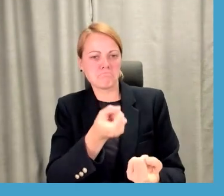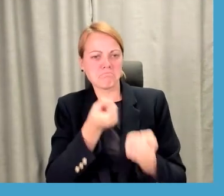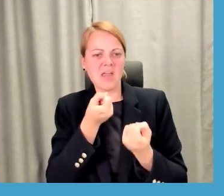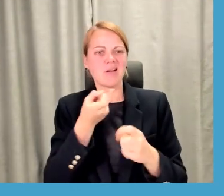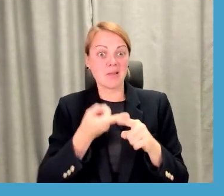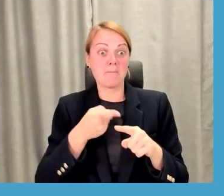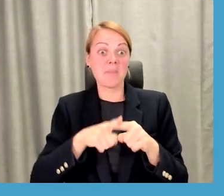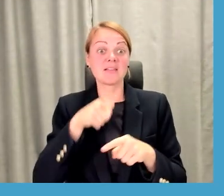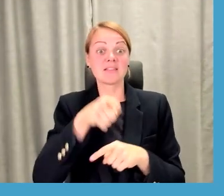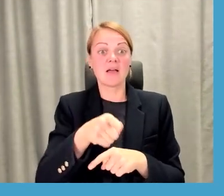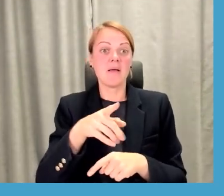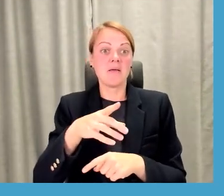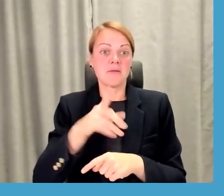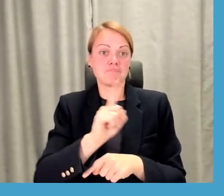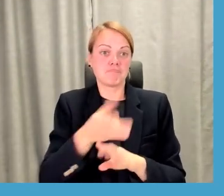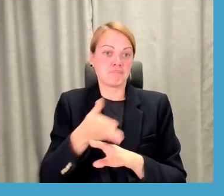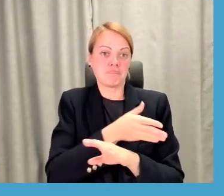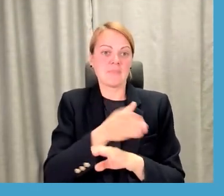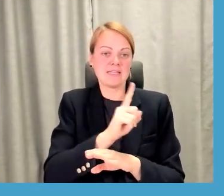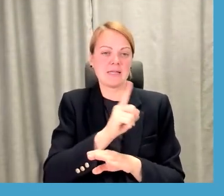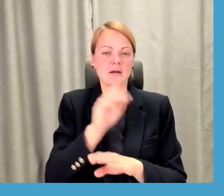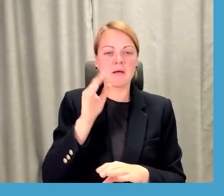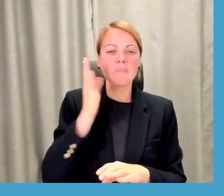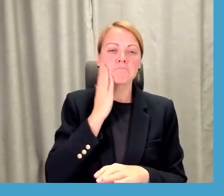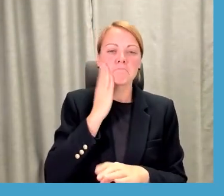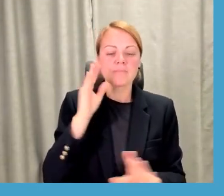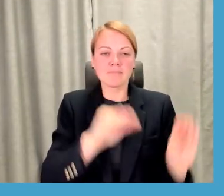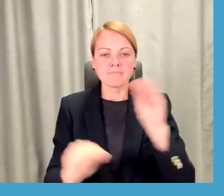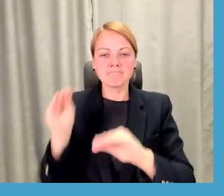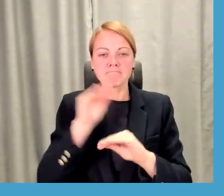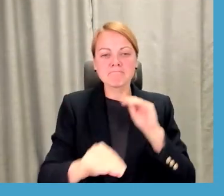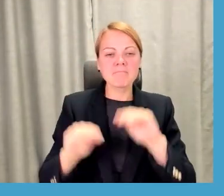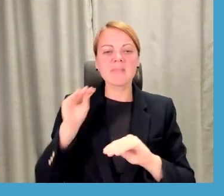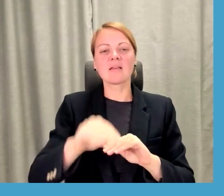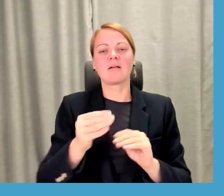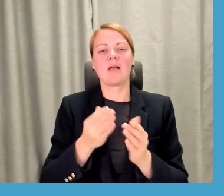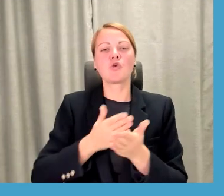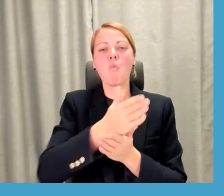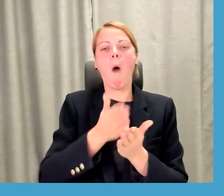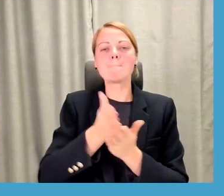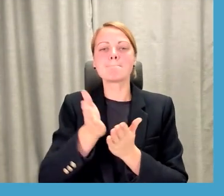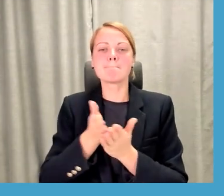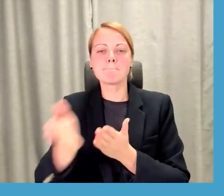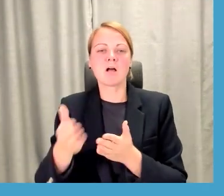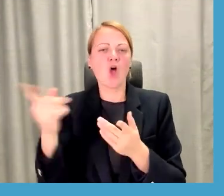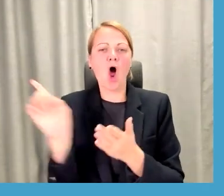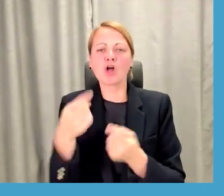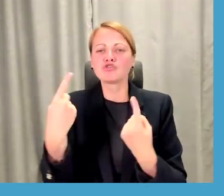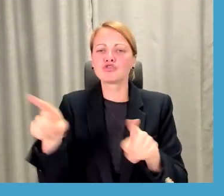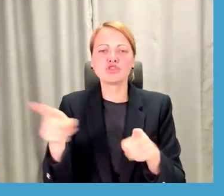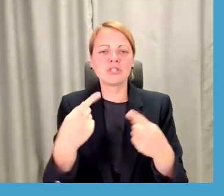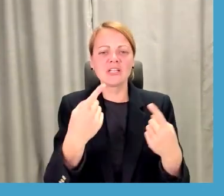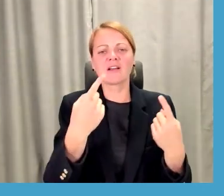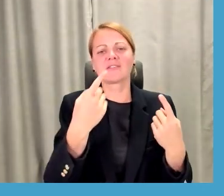dēļ tā, ka teikt jau ir spējas sakombinēt vairākas dažādu jomu pieredzes, atšķirīgas pieredzes un